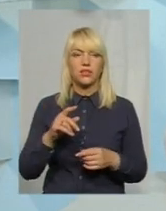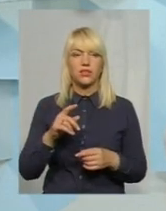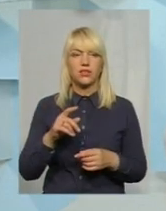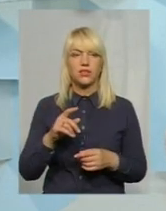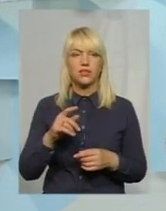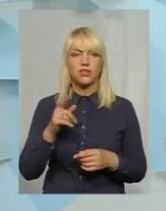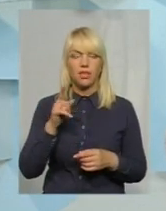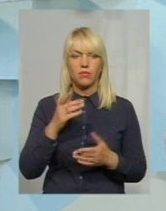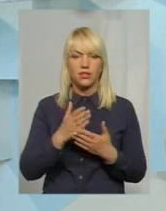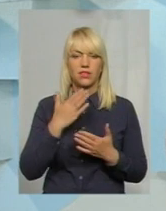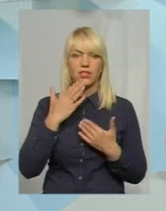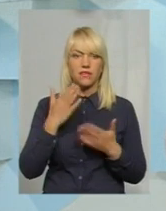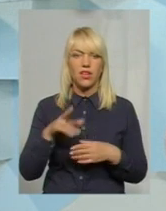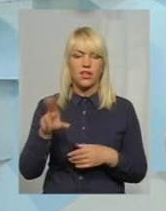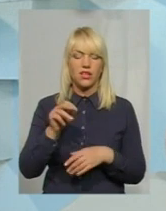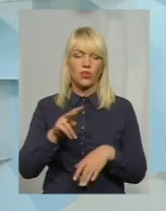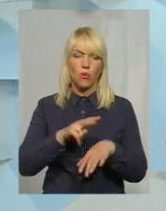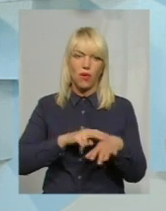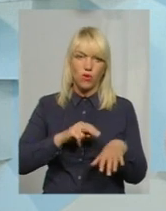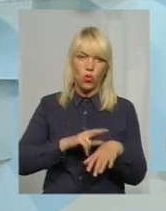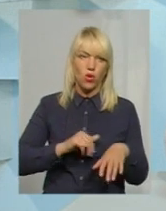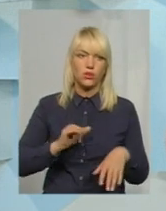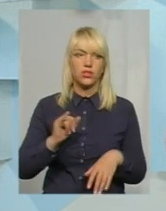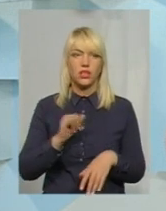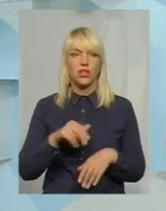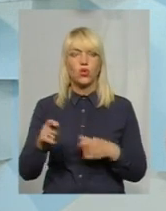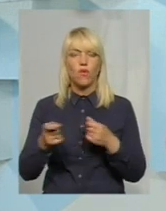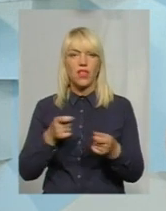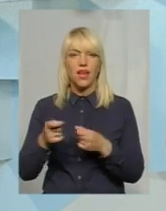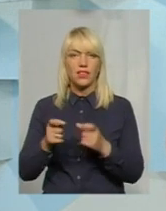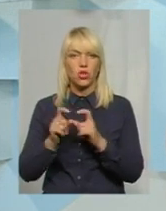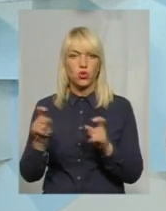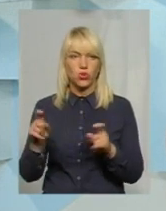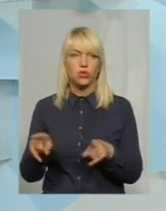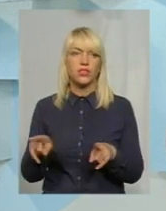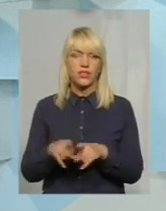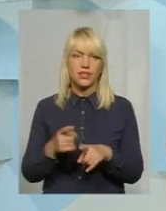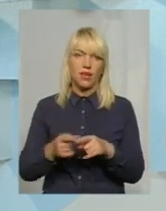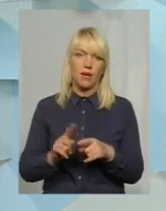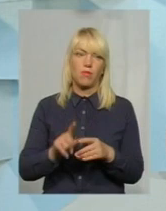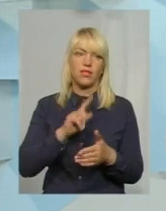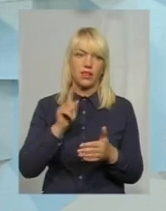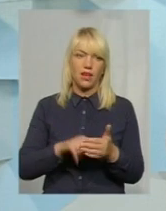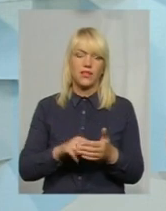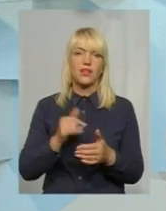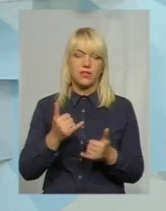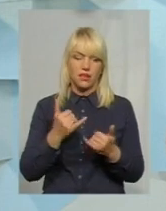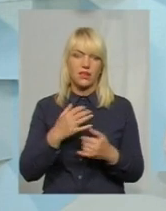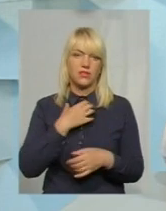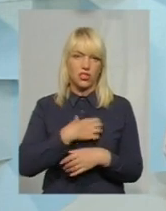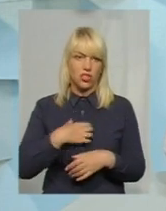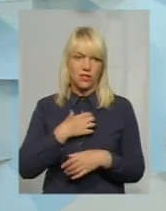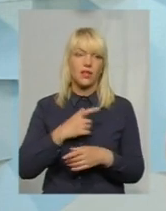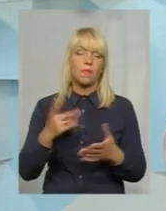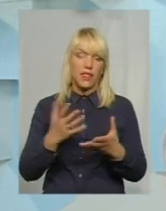є звернення і до правоохоронних органів, і до владних структур. Так що це питання зараз досить на часі. Я думаю, що